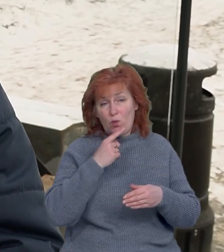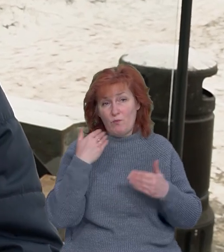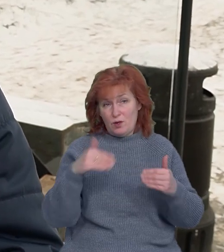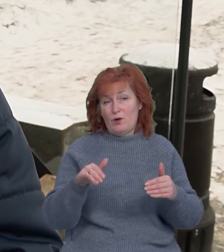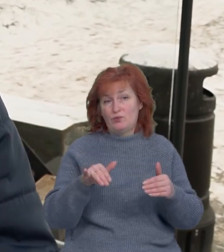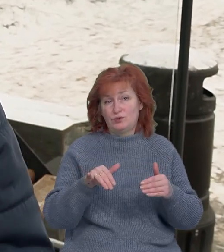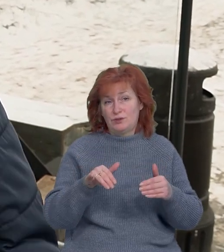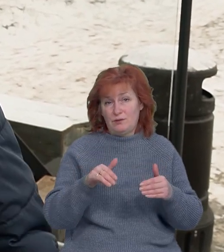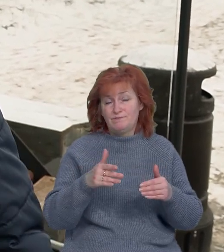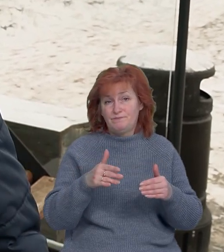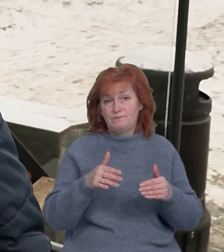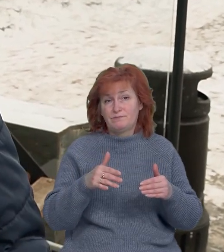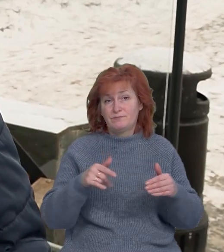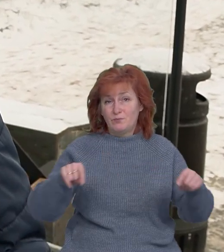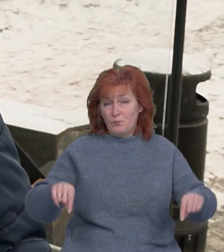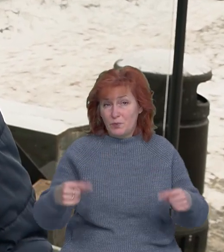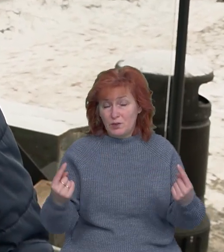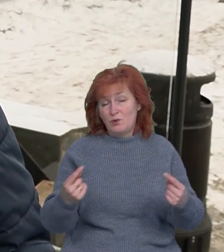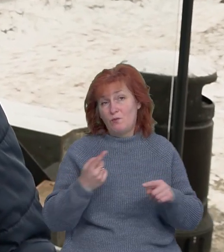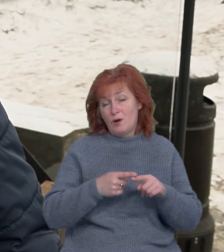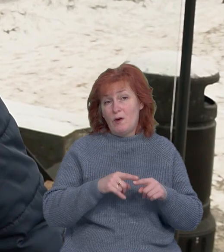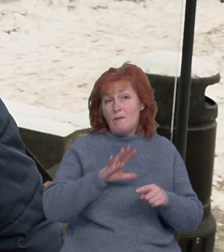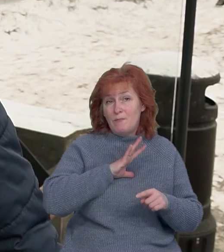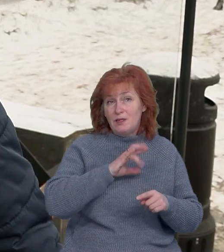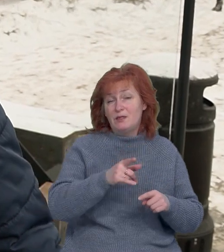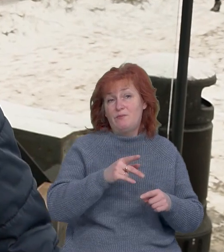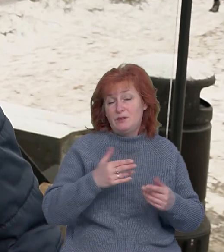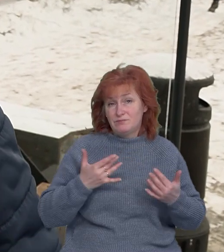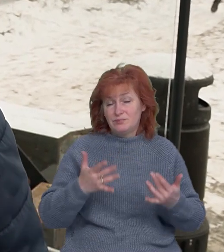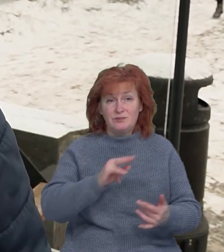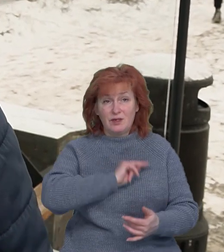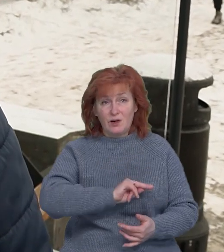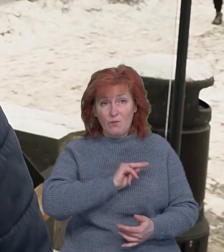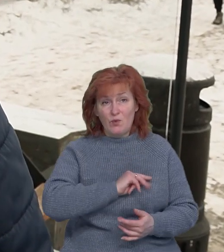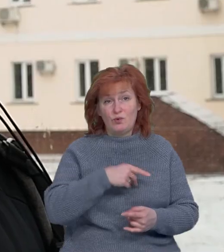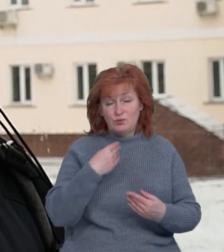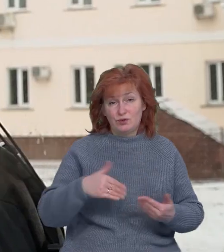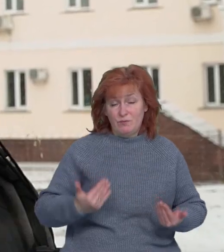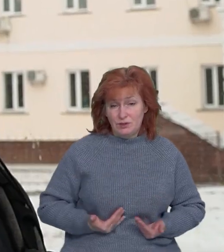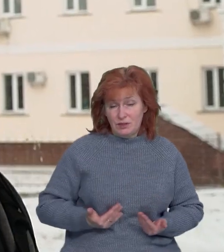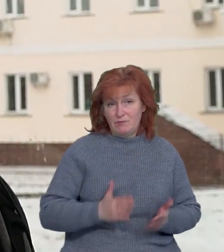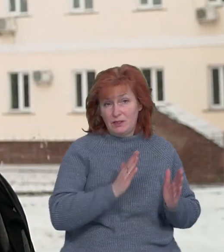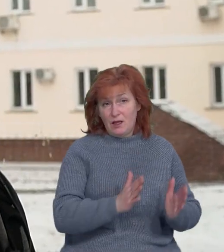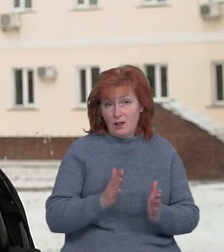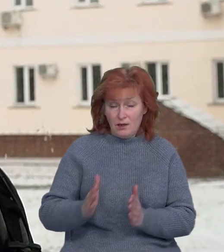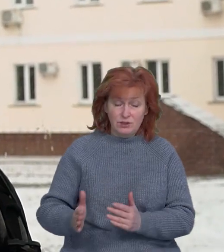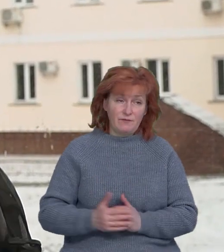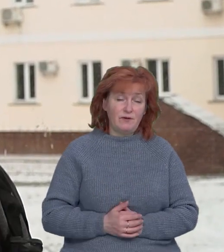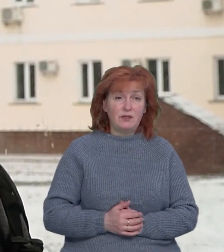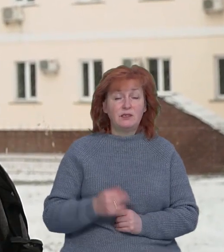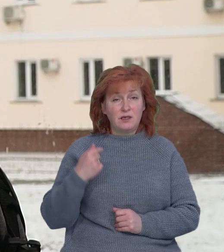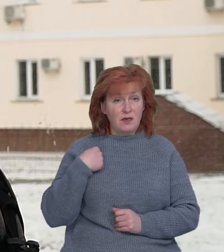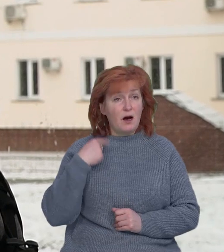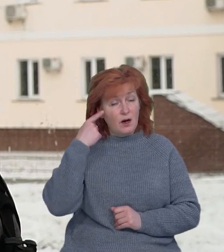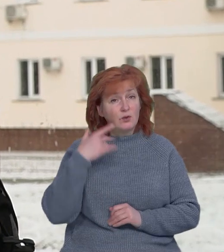і тоді б були робочі місця, і життя б накладжувалося. Розумію, чому так спираються